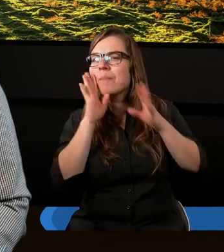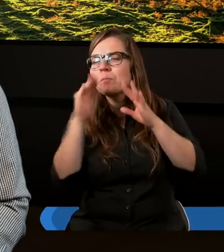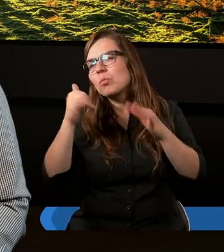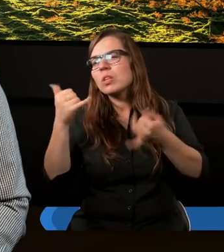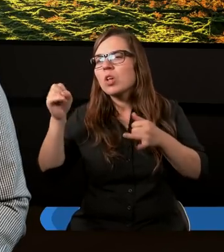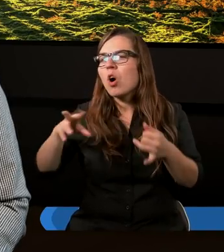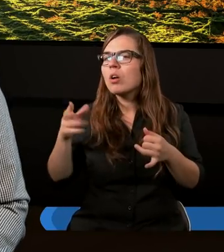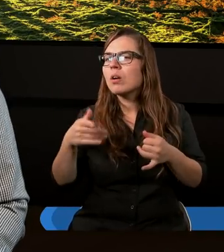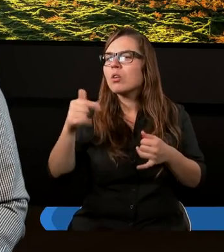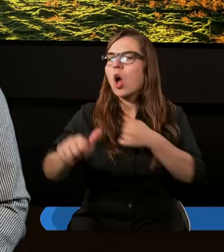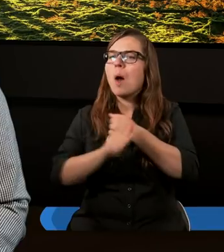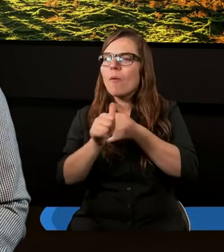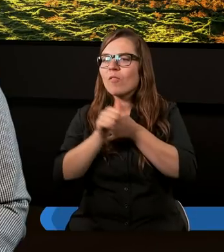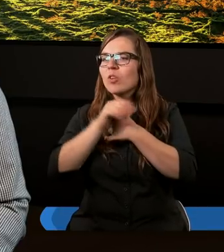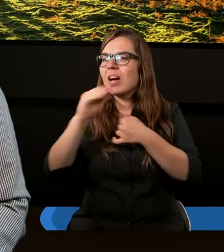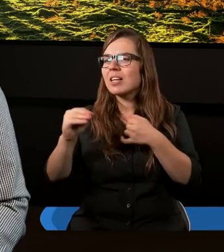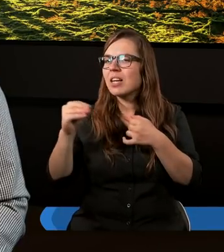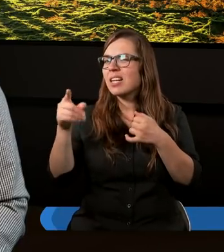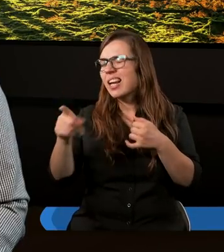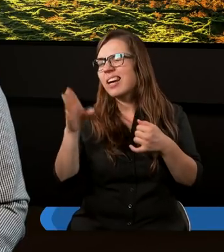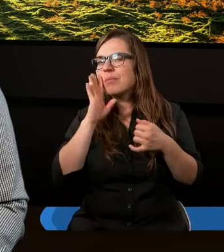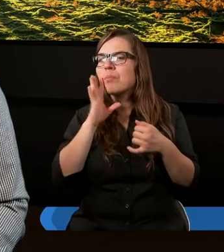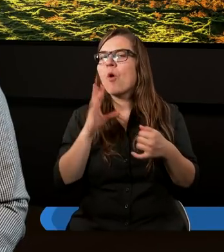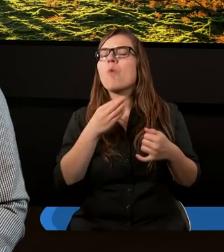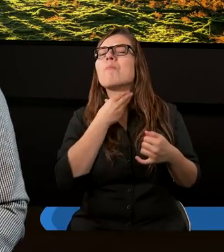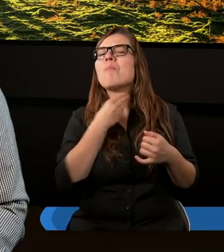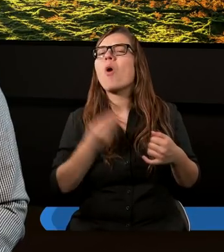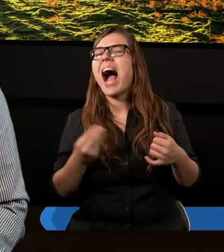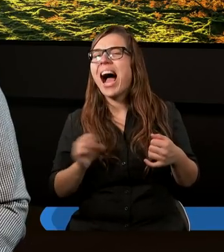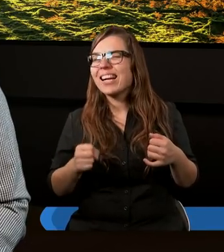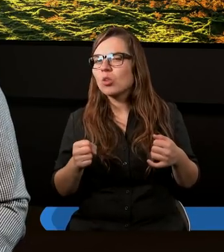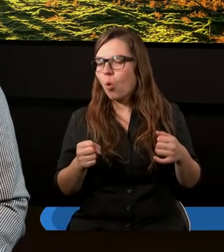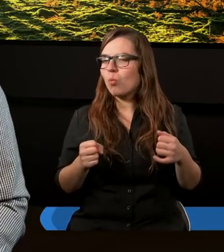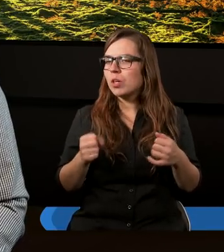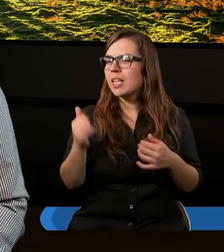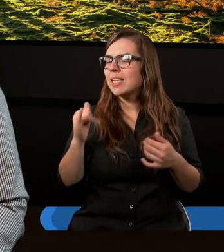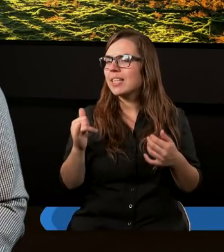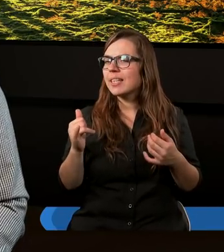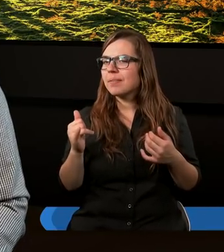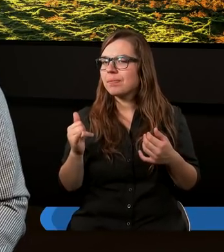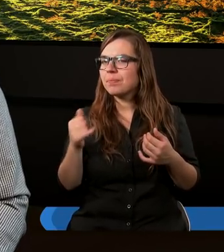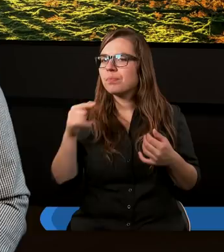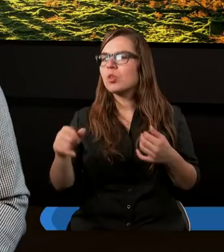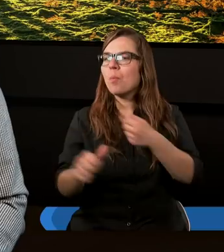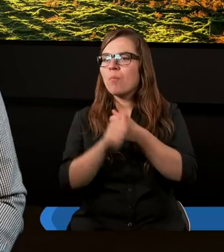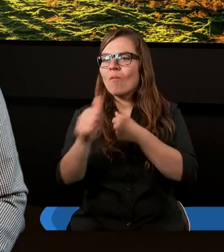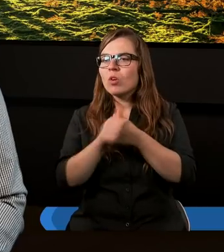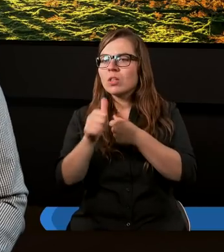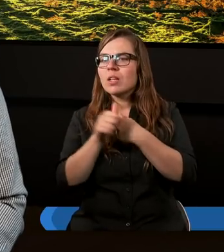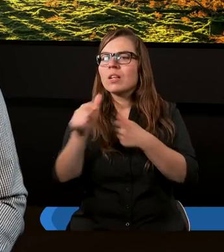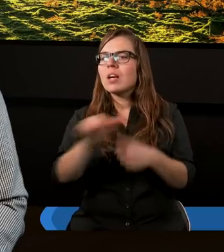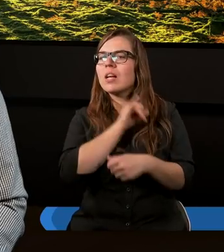gorzej. I to powodowało, że patrzyli z taką może nawet pogardą na nich. I to powodowało, że